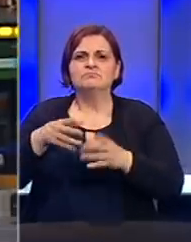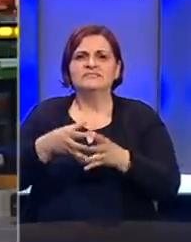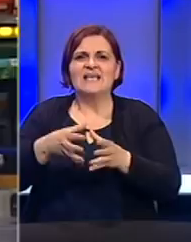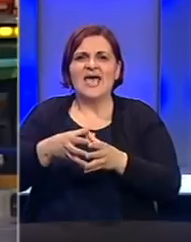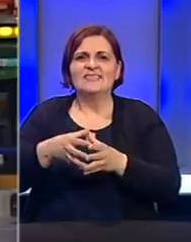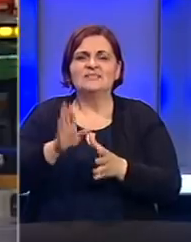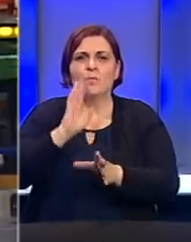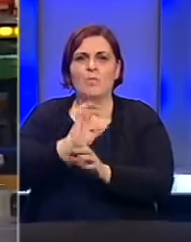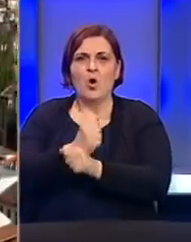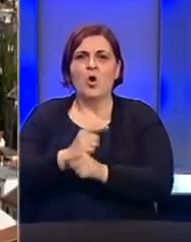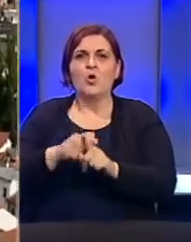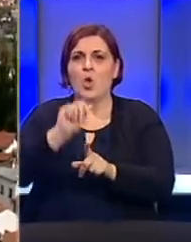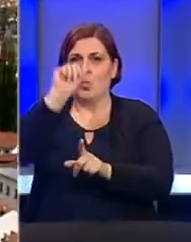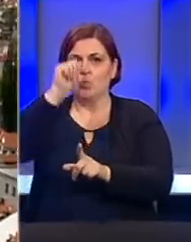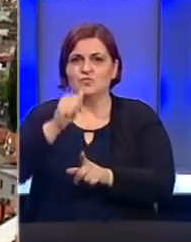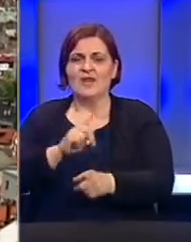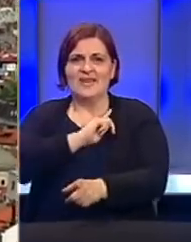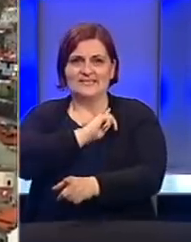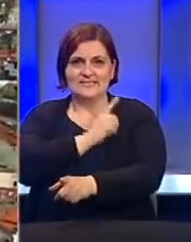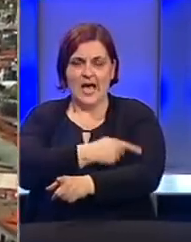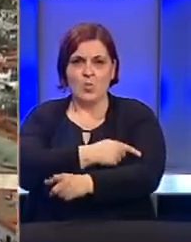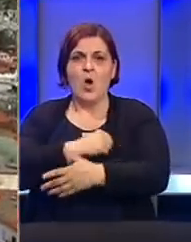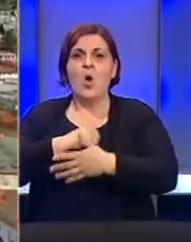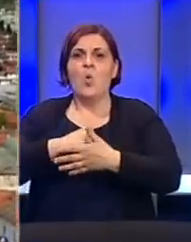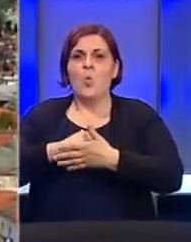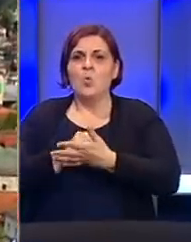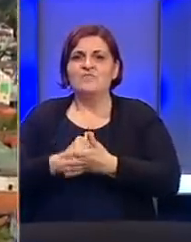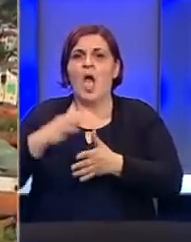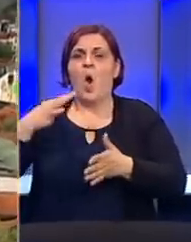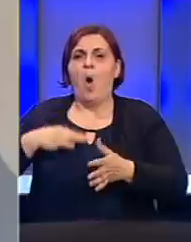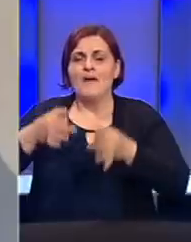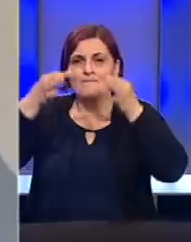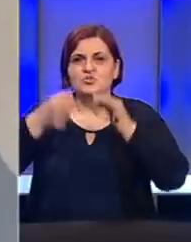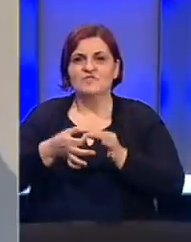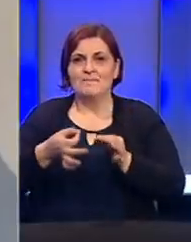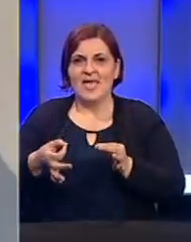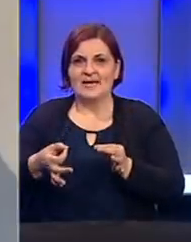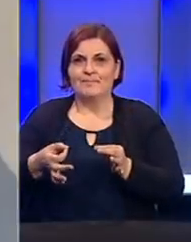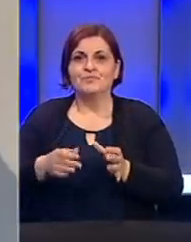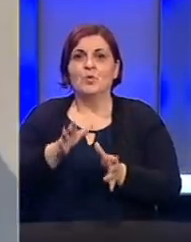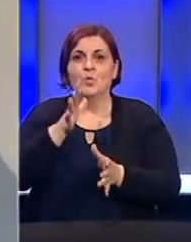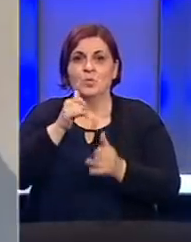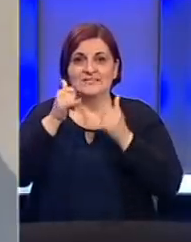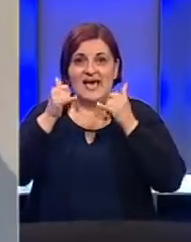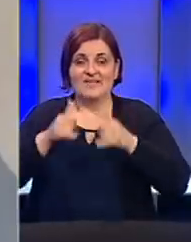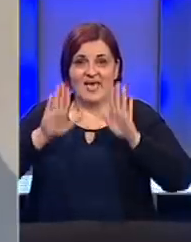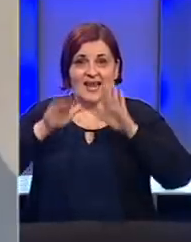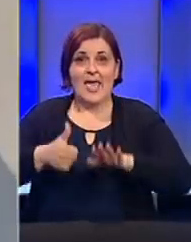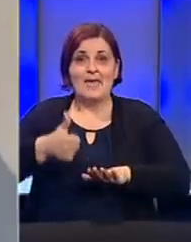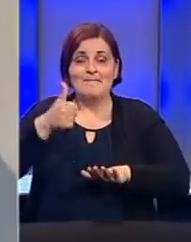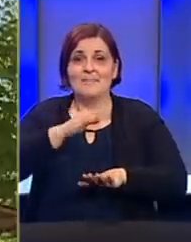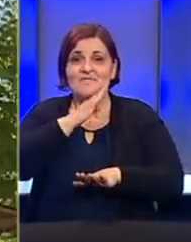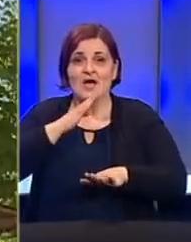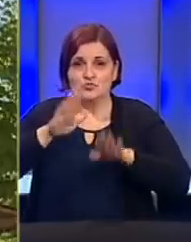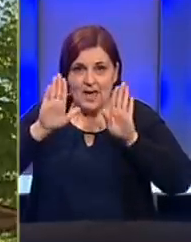zajednice u BiH koja je u četvrtak stupila na snagu utvrđuje se obveza poštivanja mjera. U Sarajevu je danas klanjan